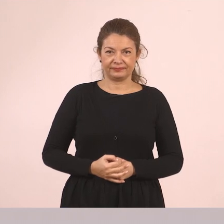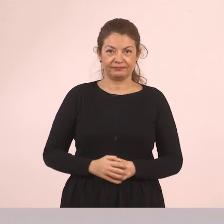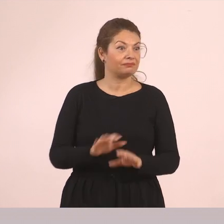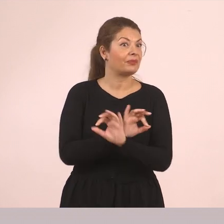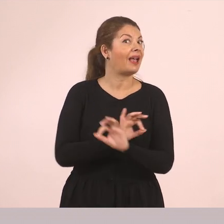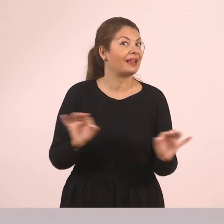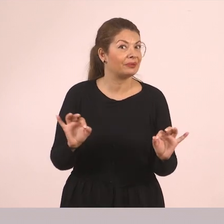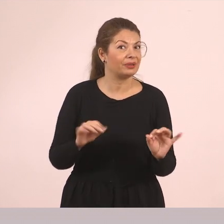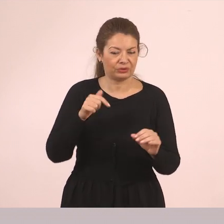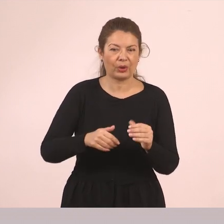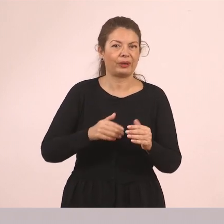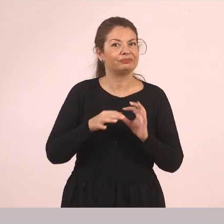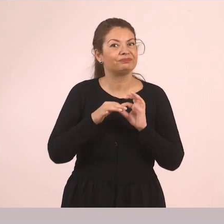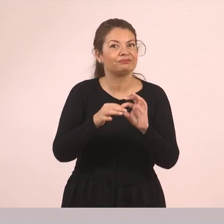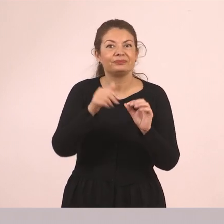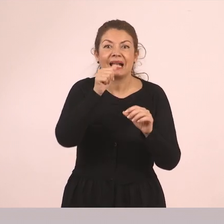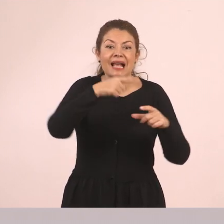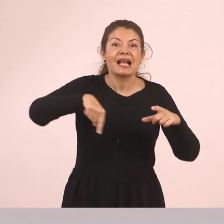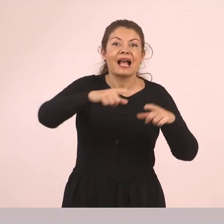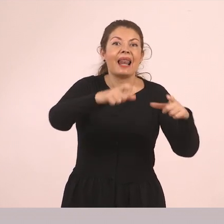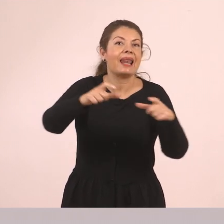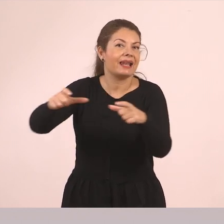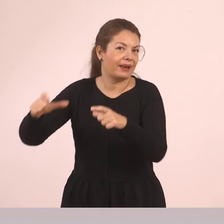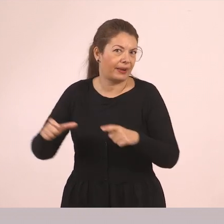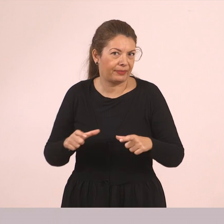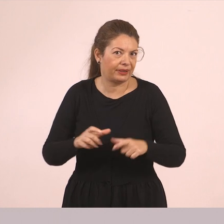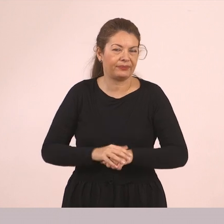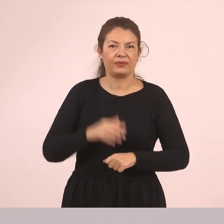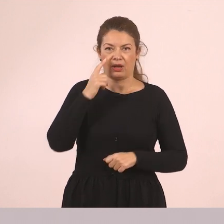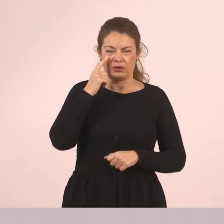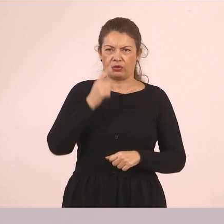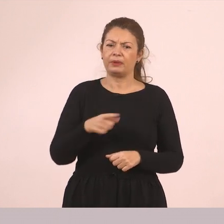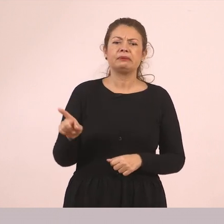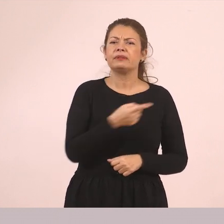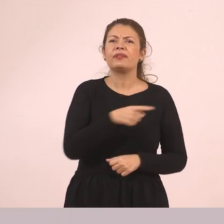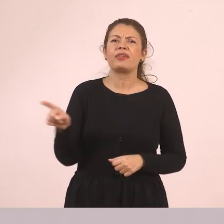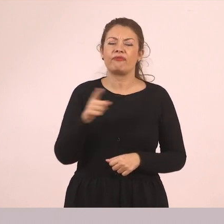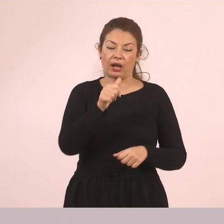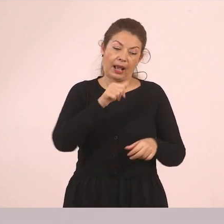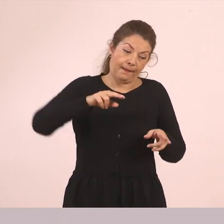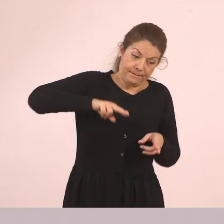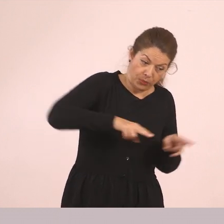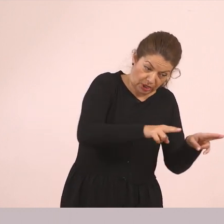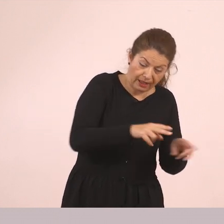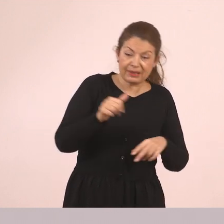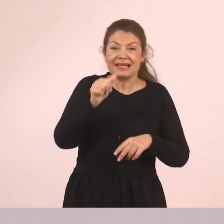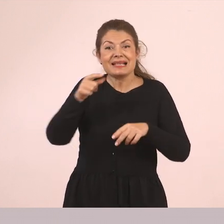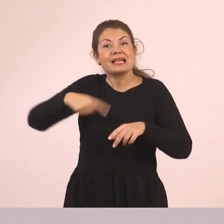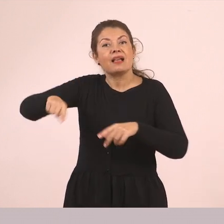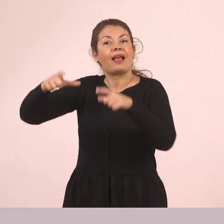είμαστε έτοιμοι να συνεχίσουμε με τις λίμνες μας. Και πάμε λίγο να διαχωρίσουμε τη διαφορά ποταμών και λιμνών.